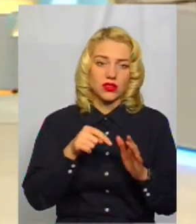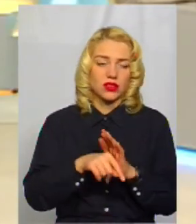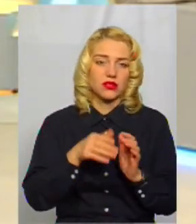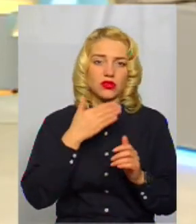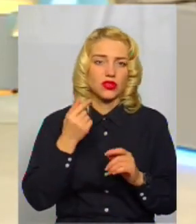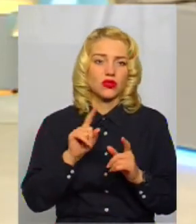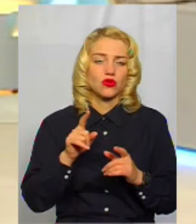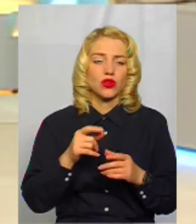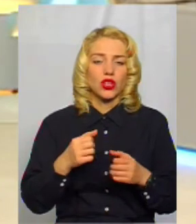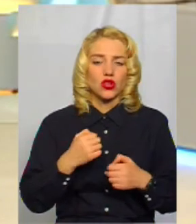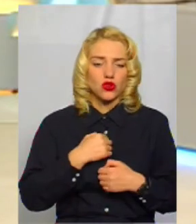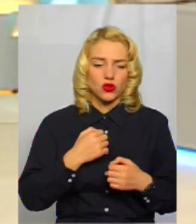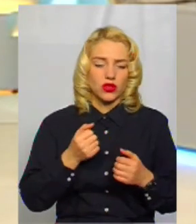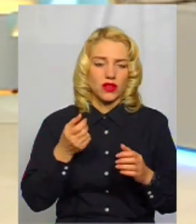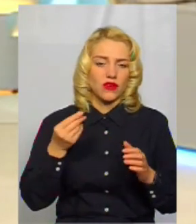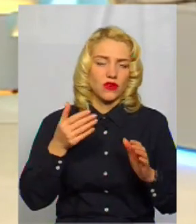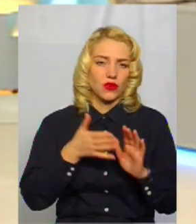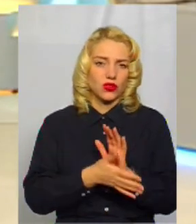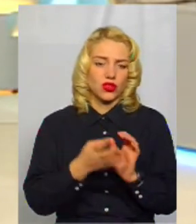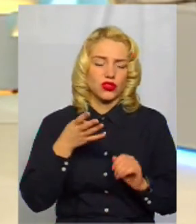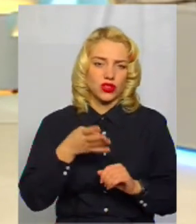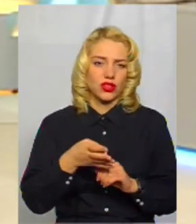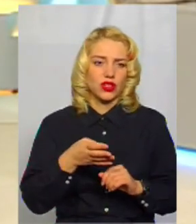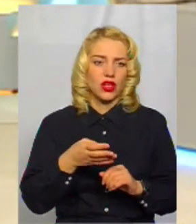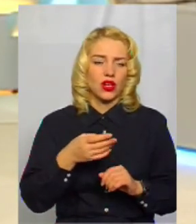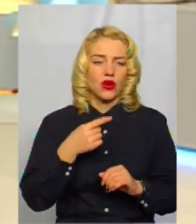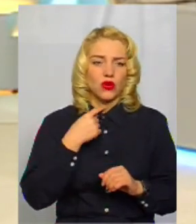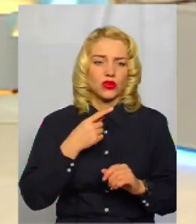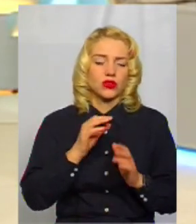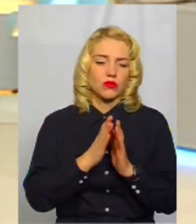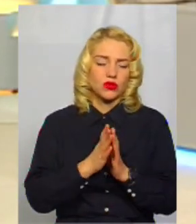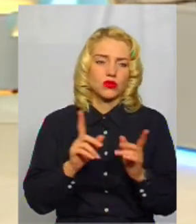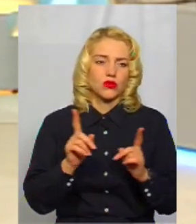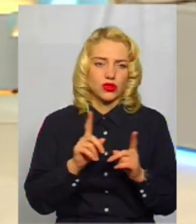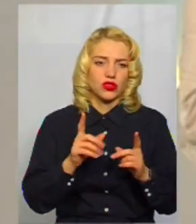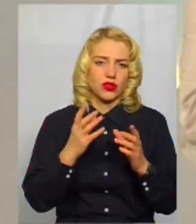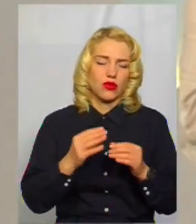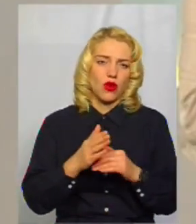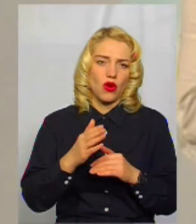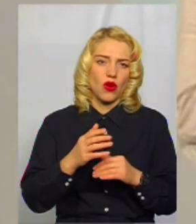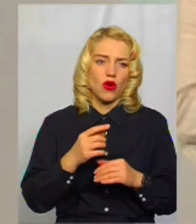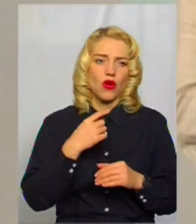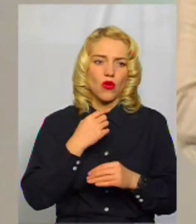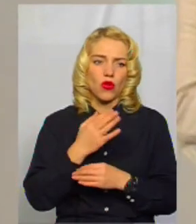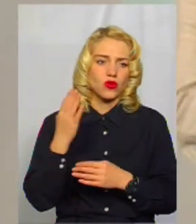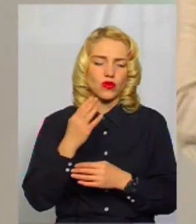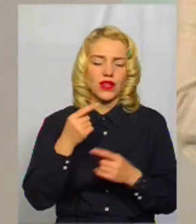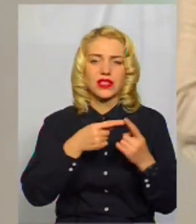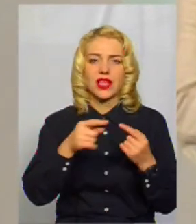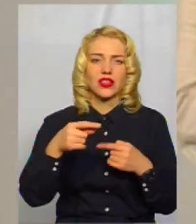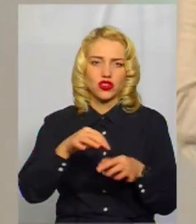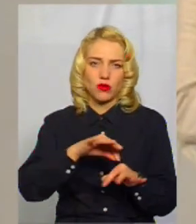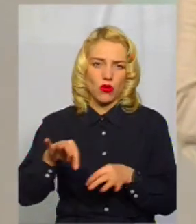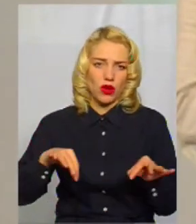не розказуємо. Шкода витратити ще 4 голосу, щоб вони пропали. Ми просимо, будь ласка, голосуйте ще. Тобто важливо не тільки